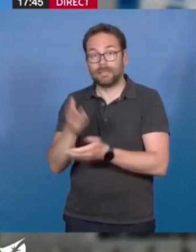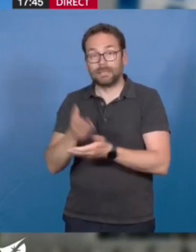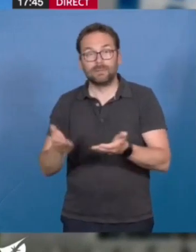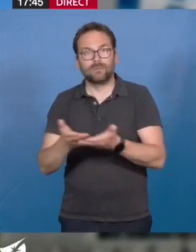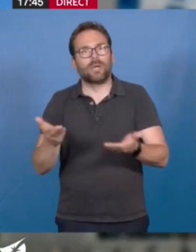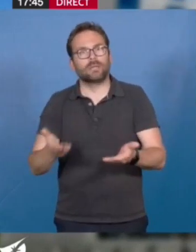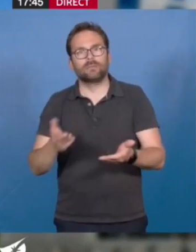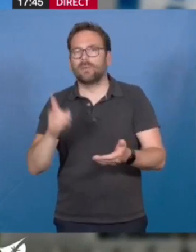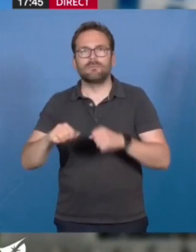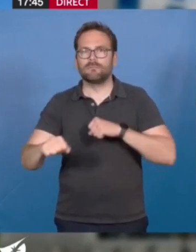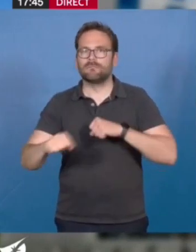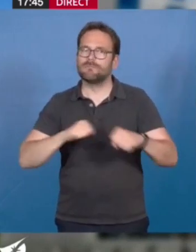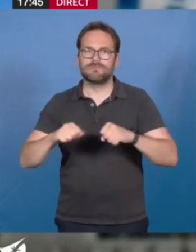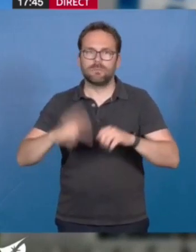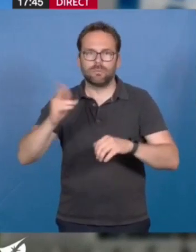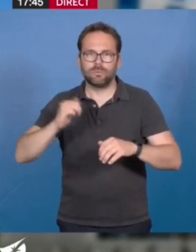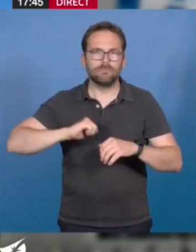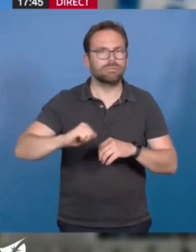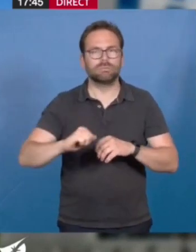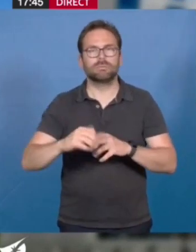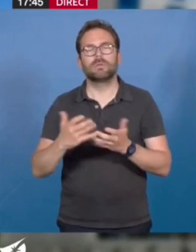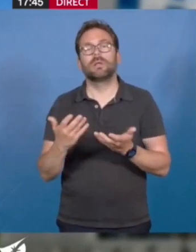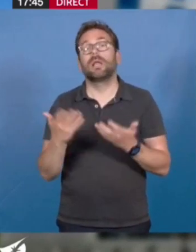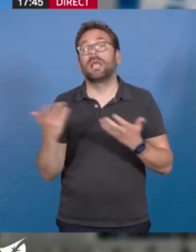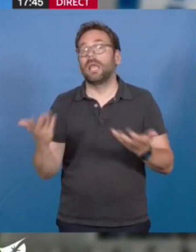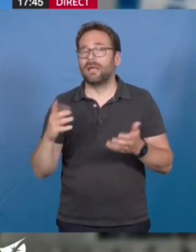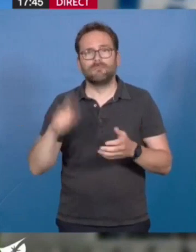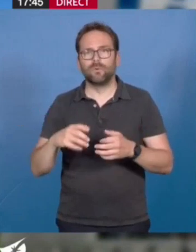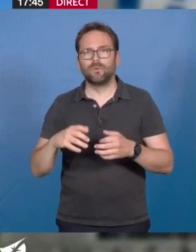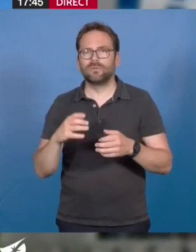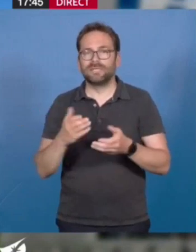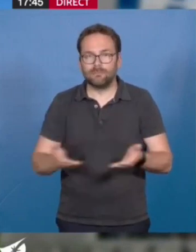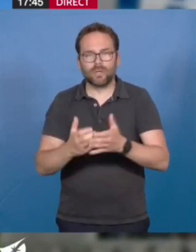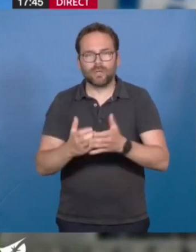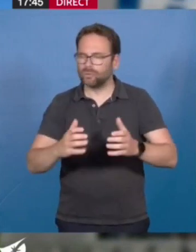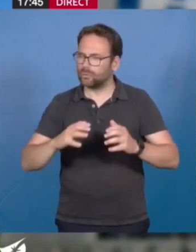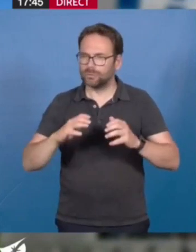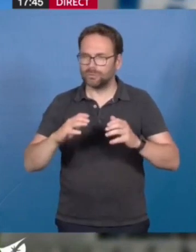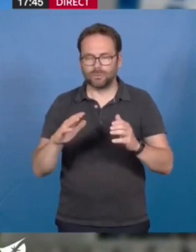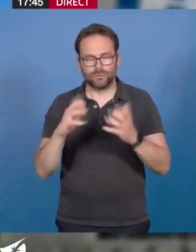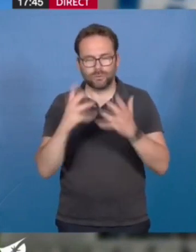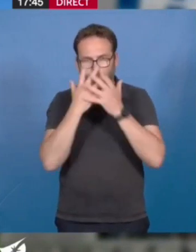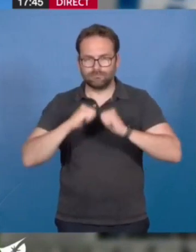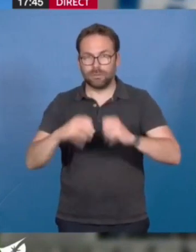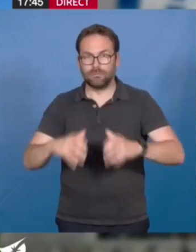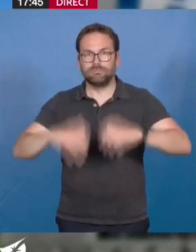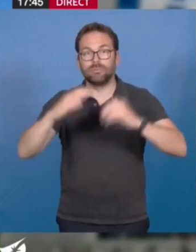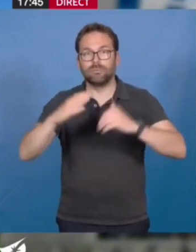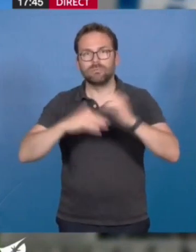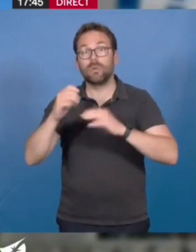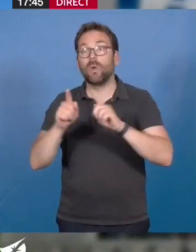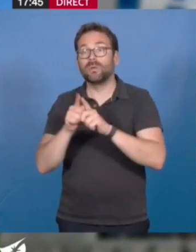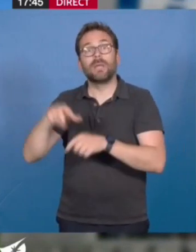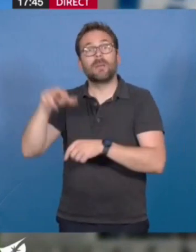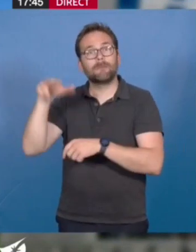nous devons être plus offensifs. Nous appelons un véritable choc de construction, un encadrement drastique du prix du foncier